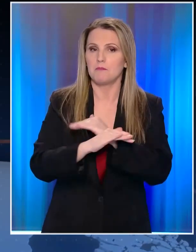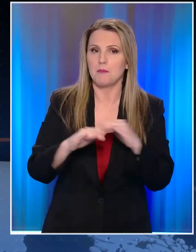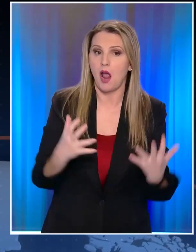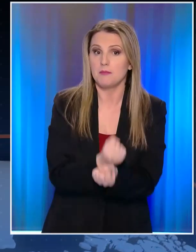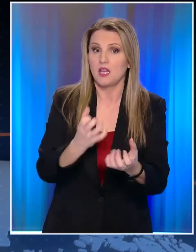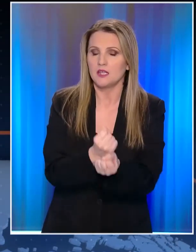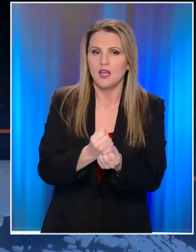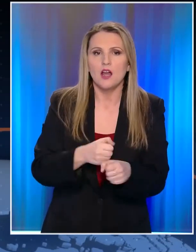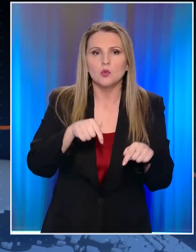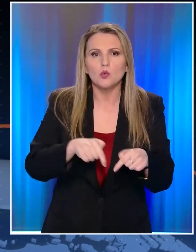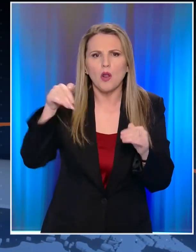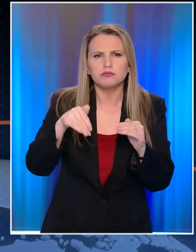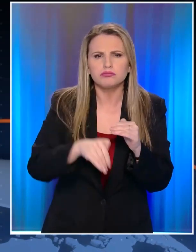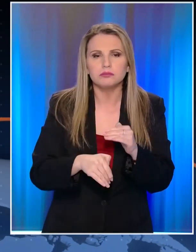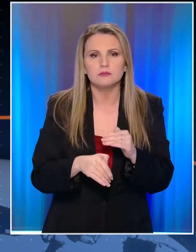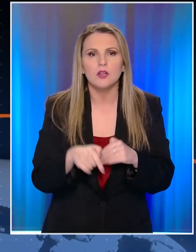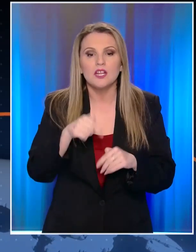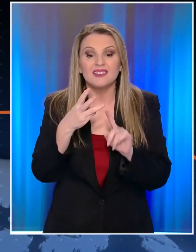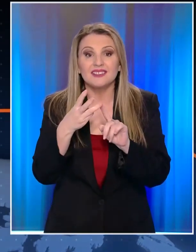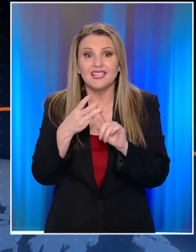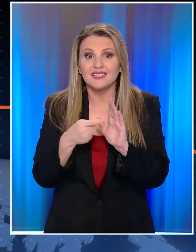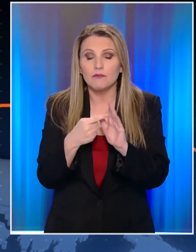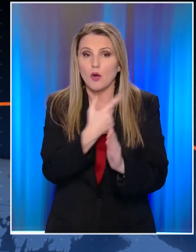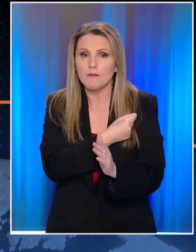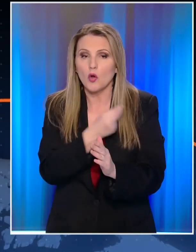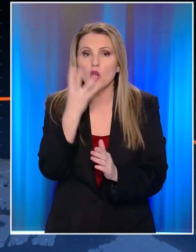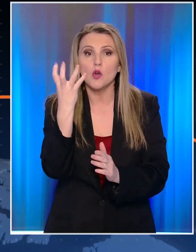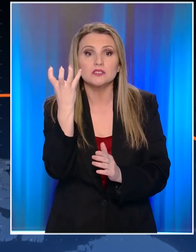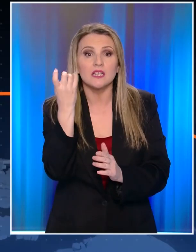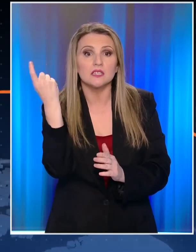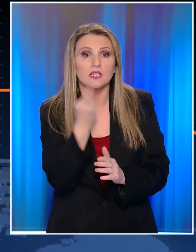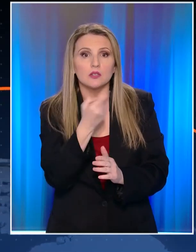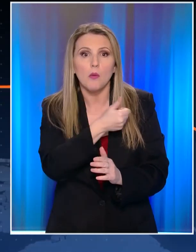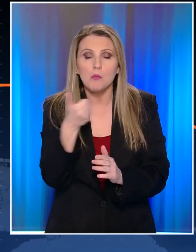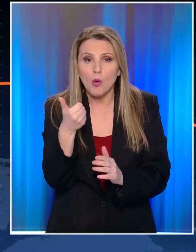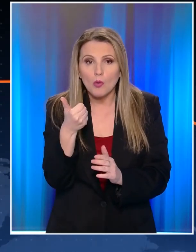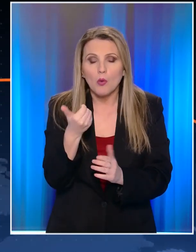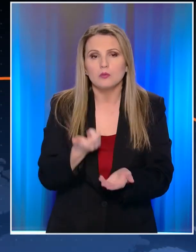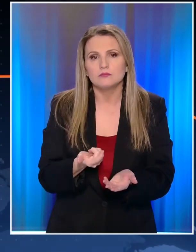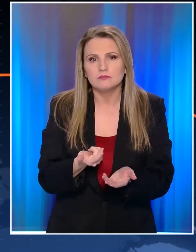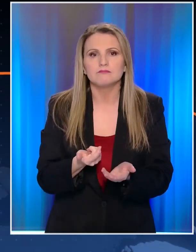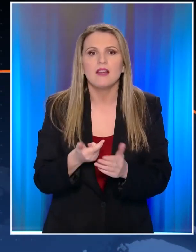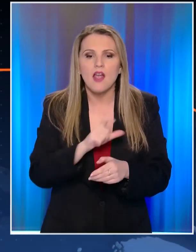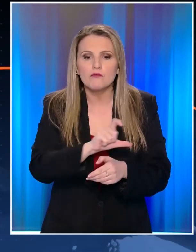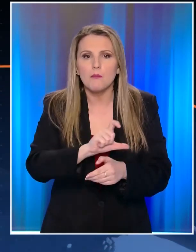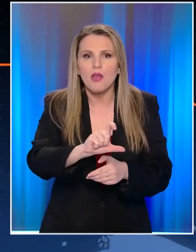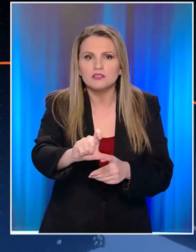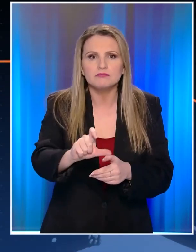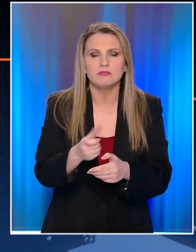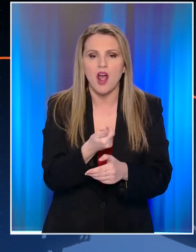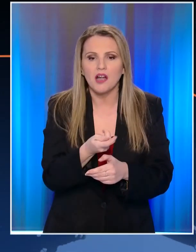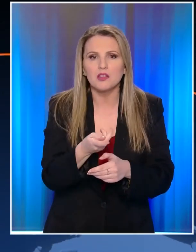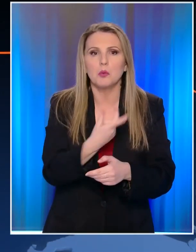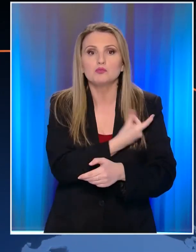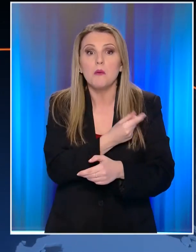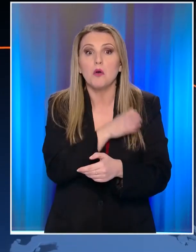40% των εμβολιασμένων Αμερικανών δέχτηκε να κάνει την τρίτη ενισχυτική δόση ενός εμβολίου σύμφωνα με το CDC, ενώ με το πέρασμα των εβδομάδων ο αριθμός